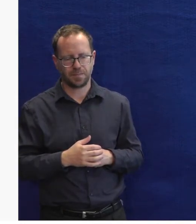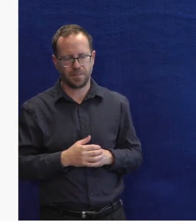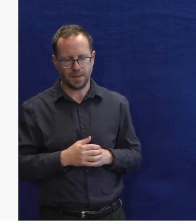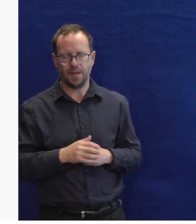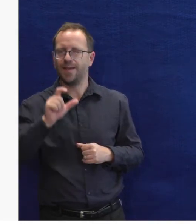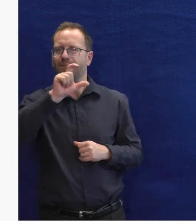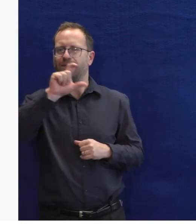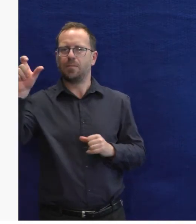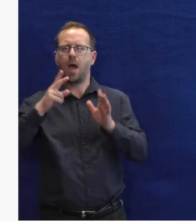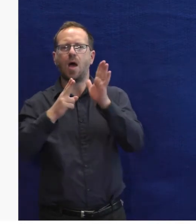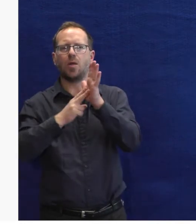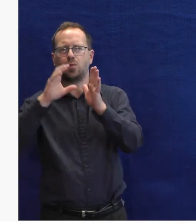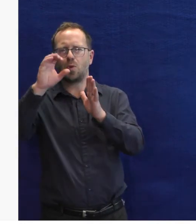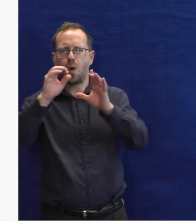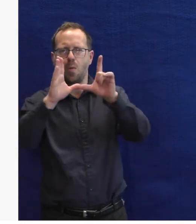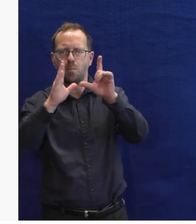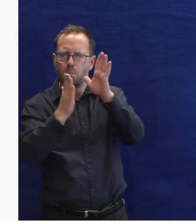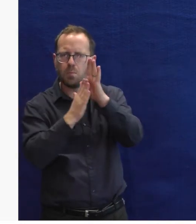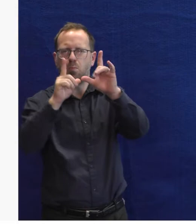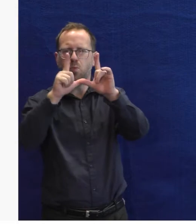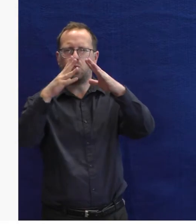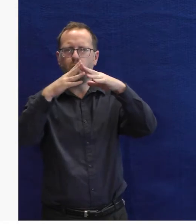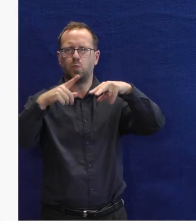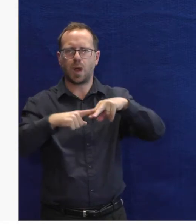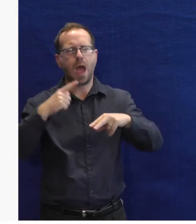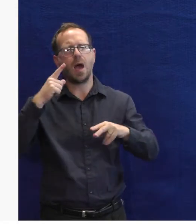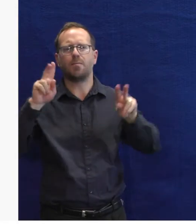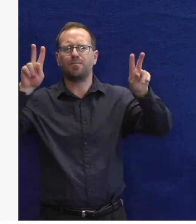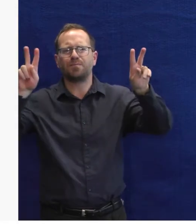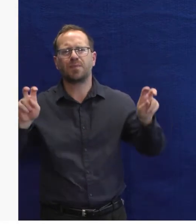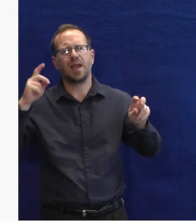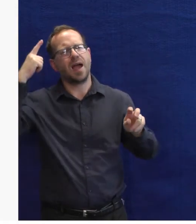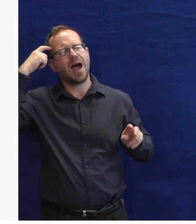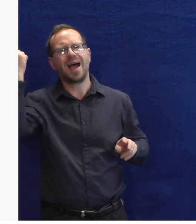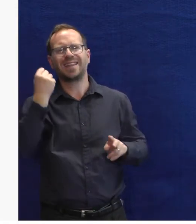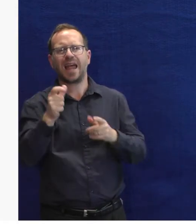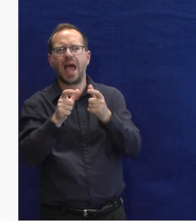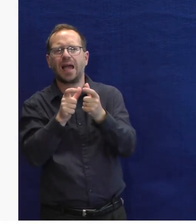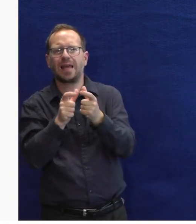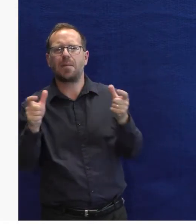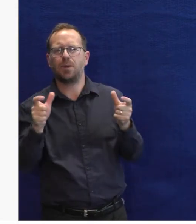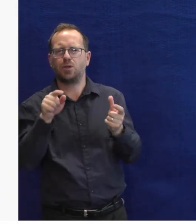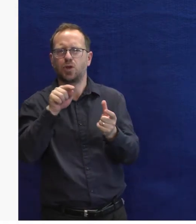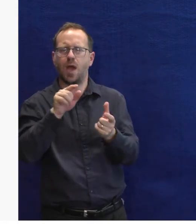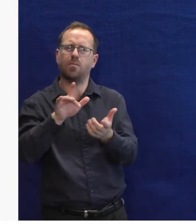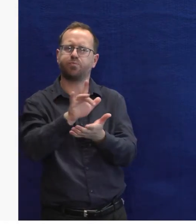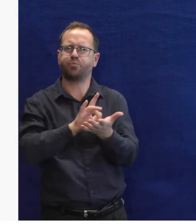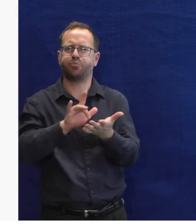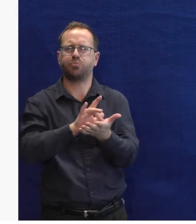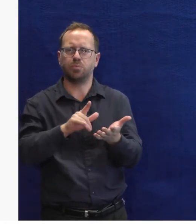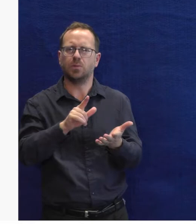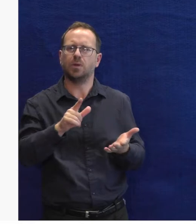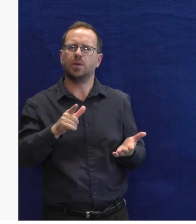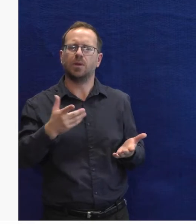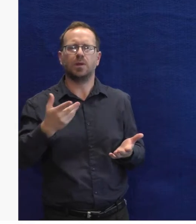S inovodou jsme pochopili, že jsme si technicky blízcí, že to řešení, na kterém oni staví ta chytrá krabička, tak